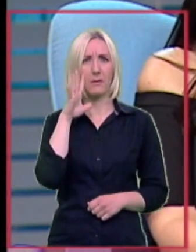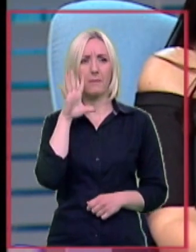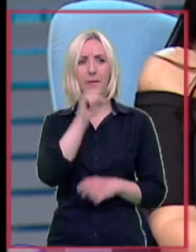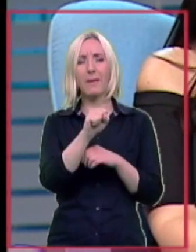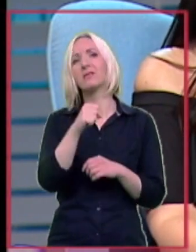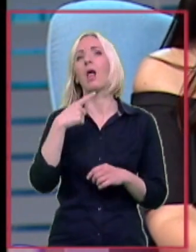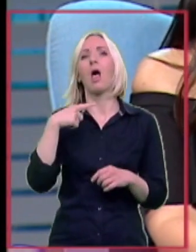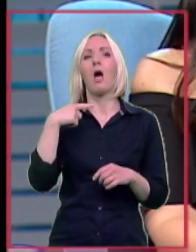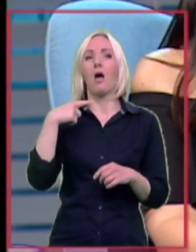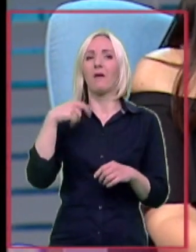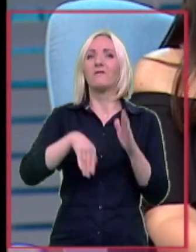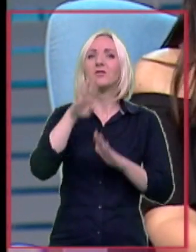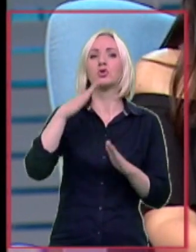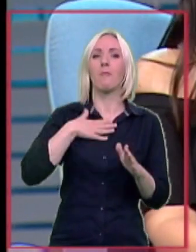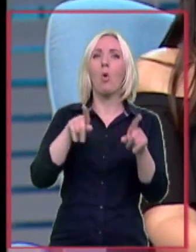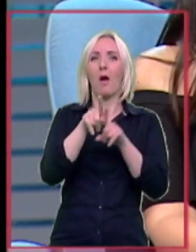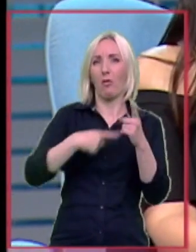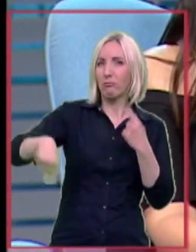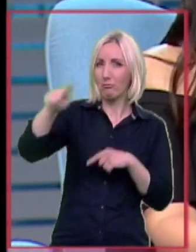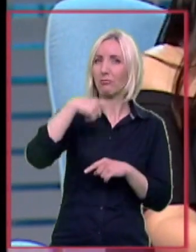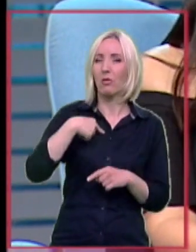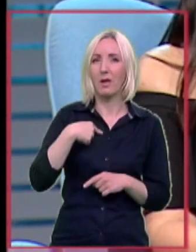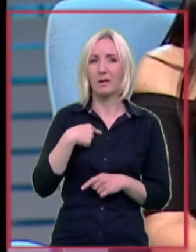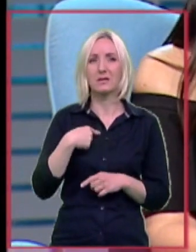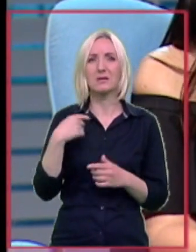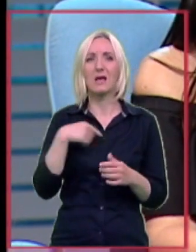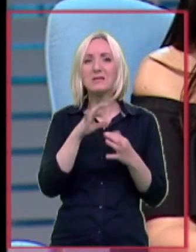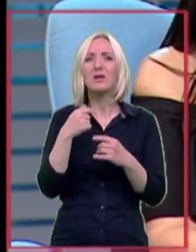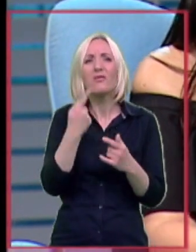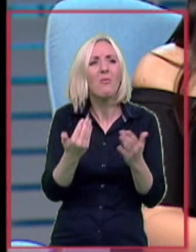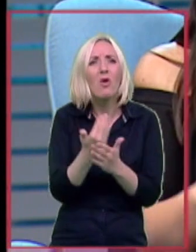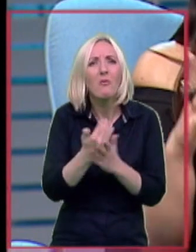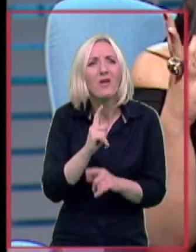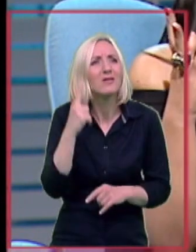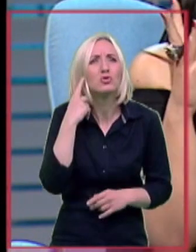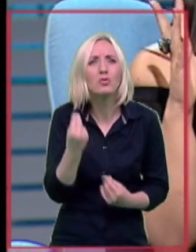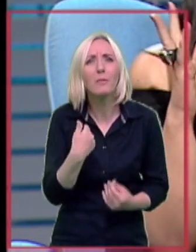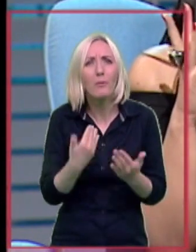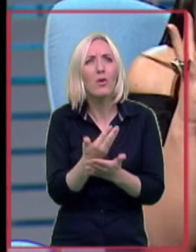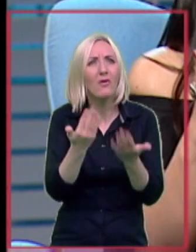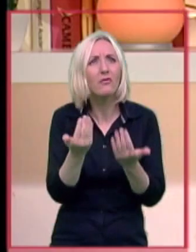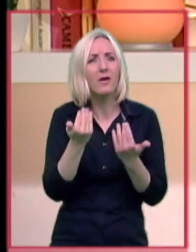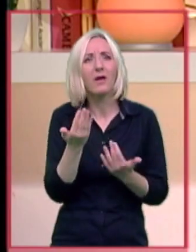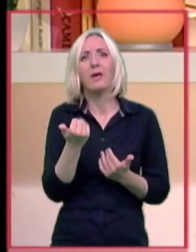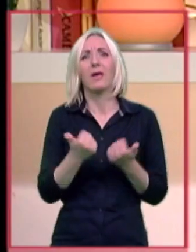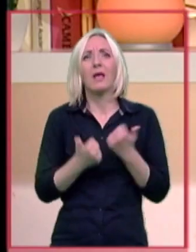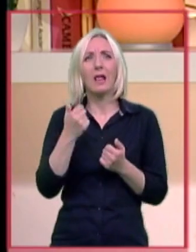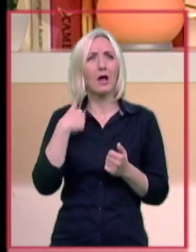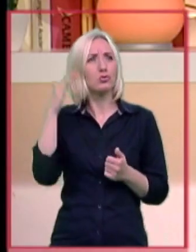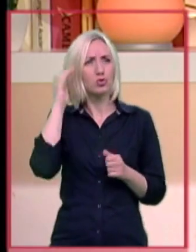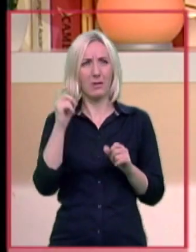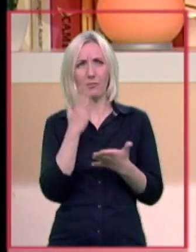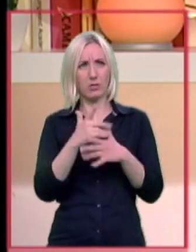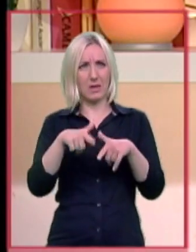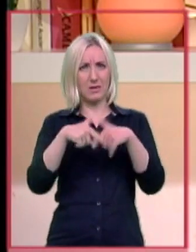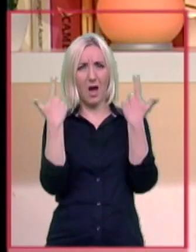mene, moje cure i da sam stalno sam, ajde mi ponovi, ne čujem dobro ili kad nešto čujem, ne čujem baš jasno. Kada